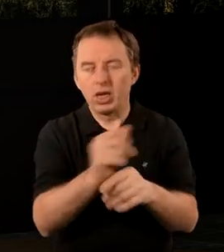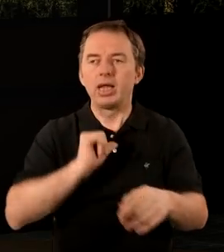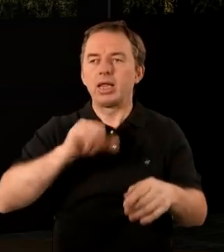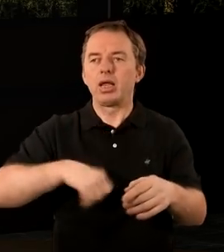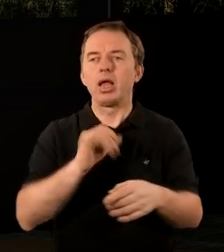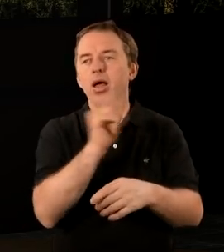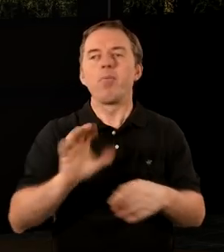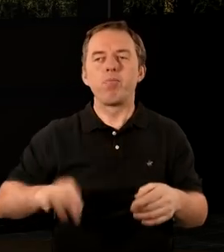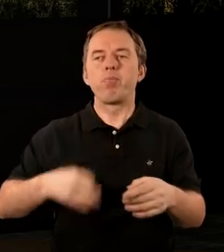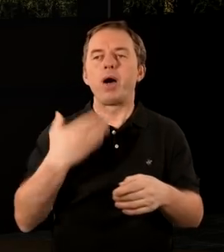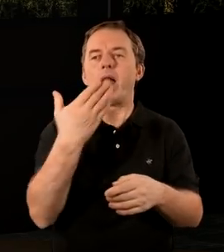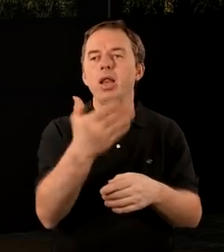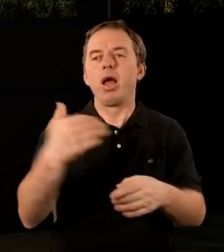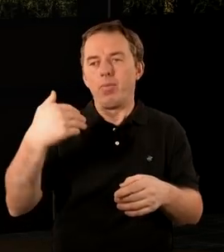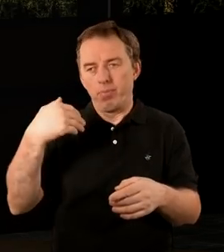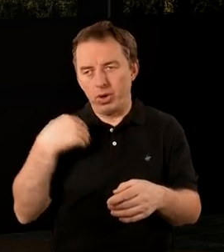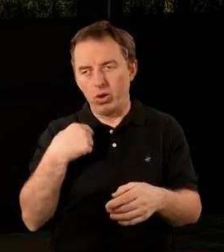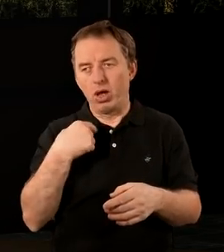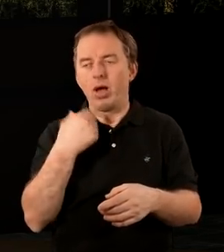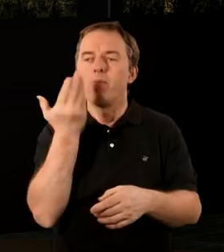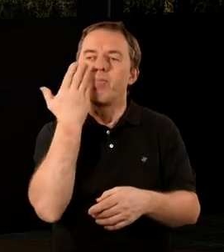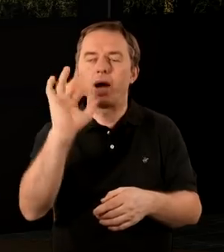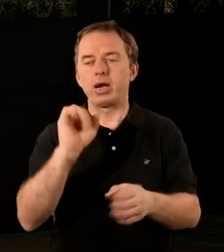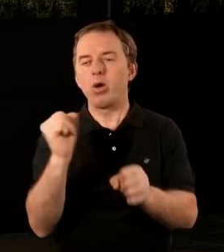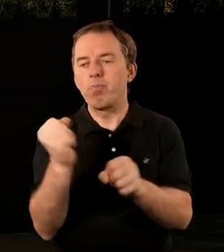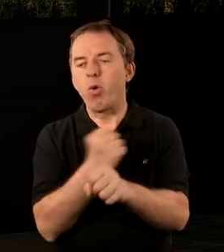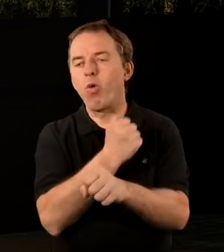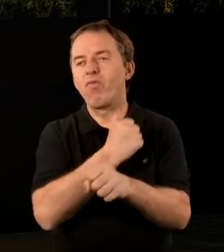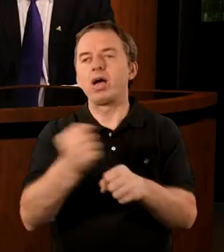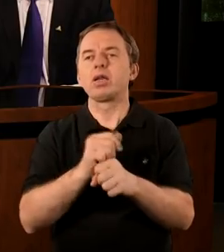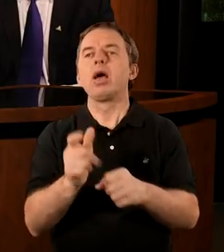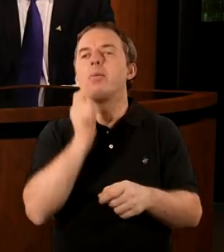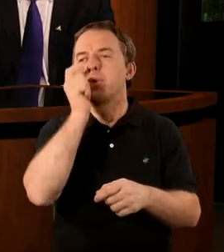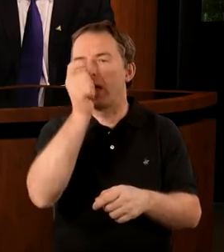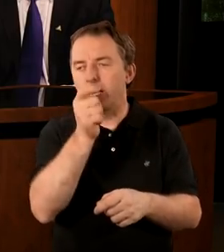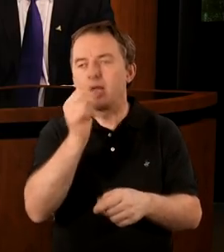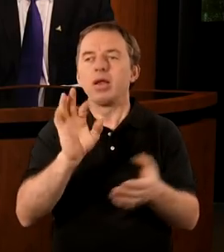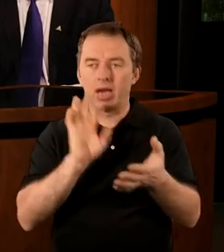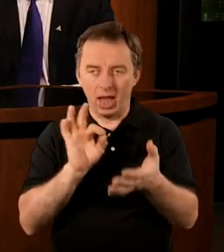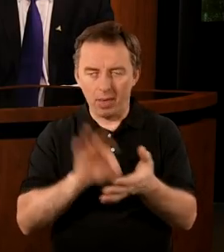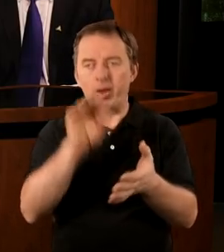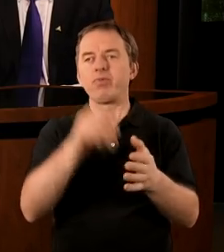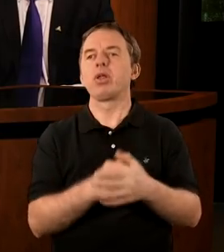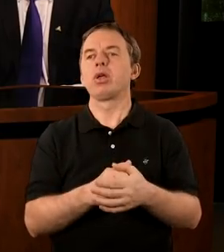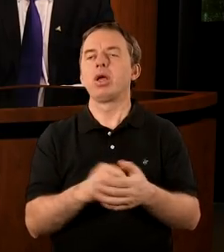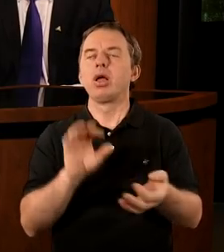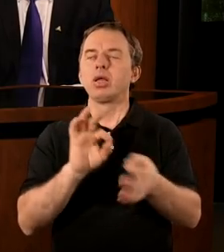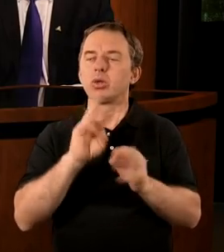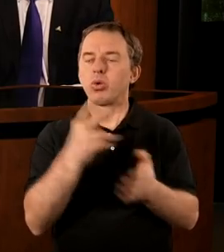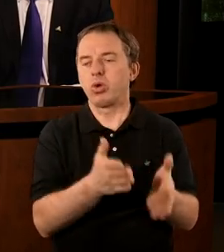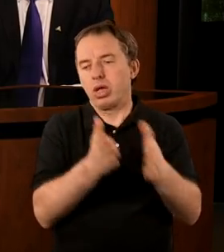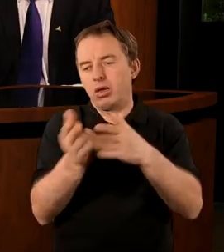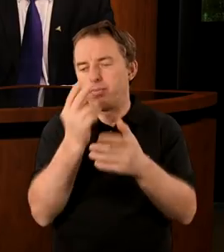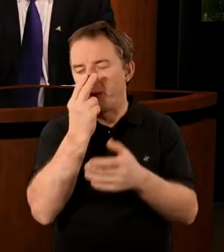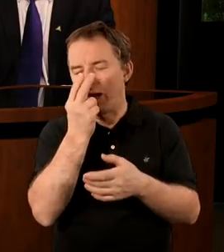nazwanie go panem było bardzo poważnym przestępstwem. No dla władzy, na pewno. Ale z drugiej